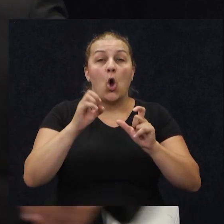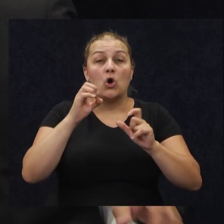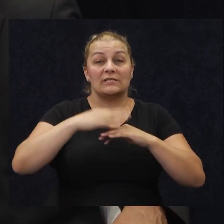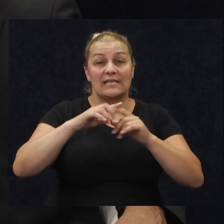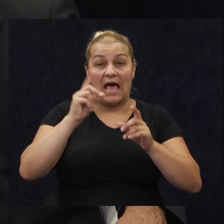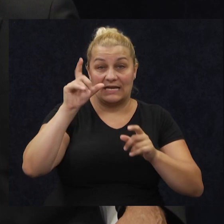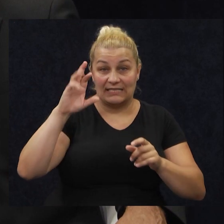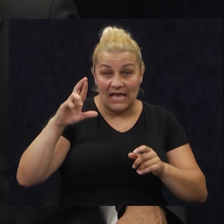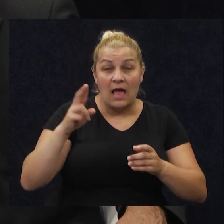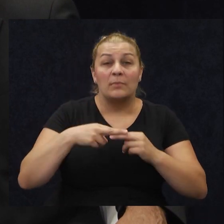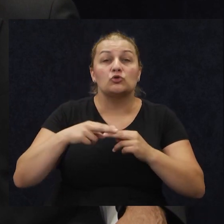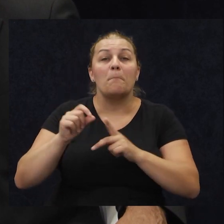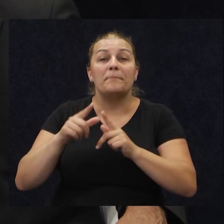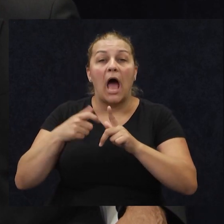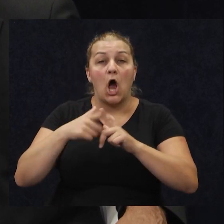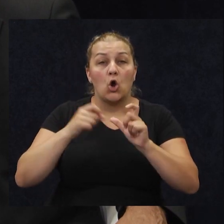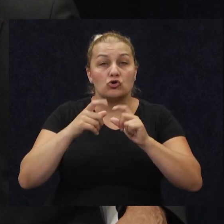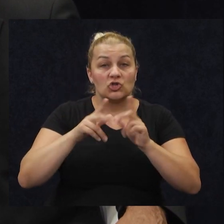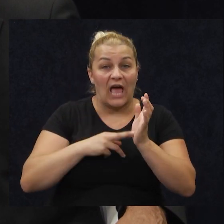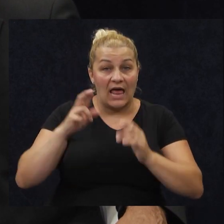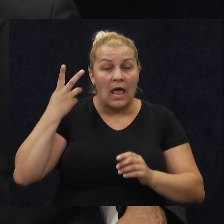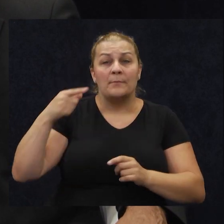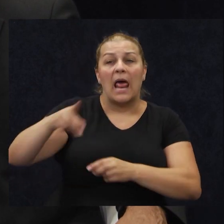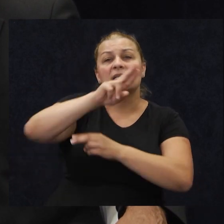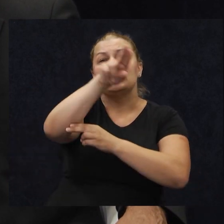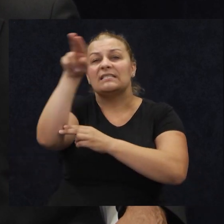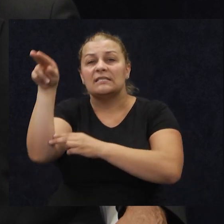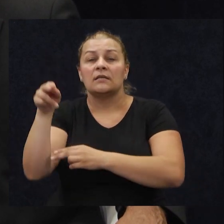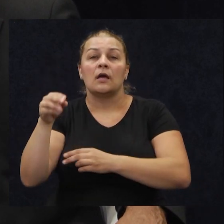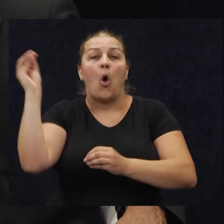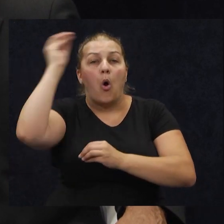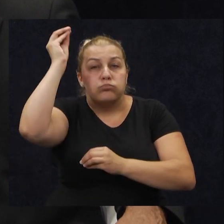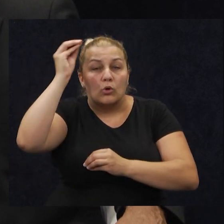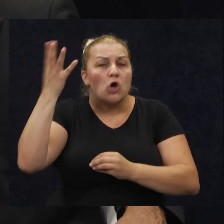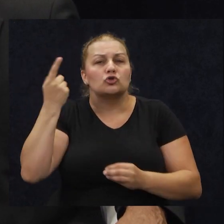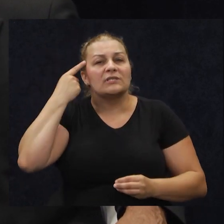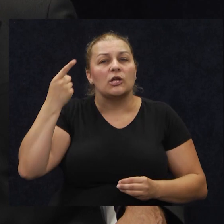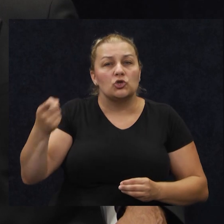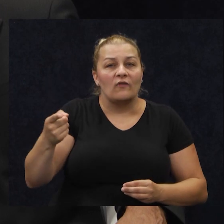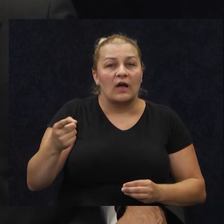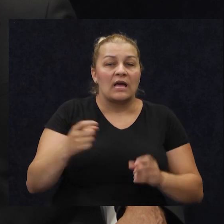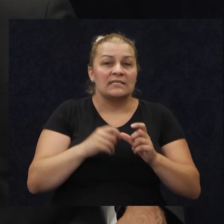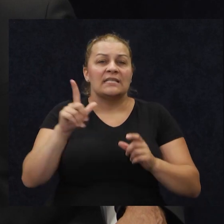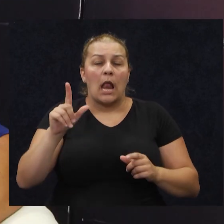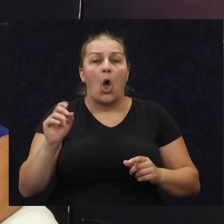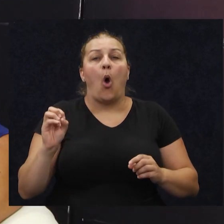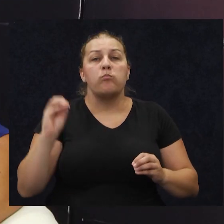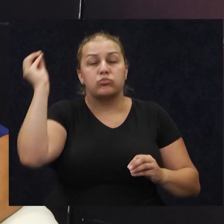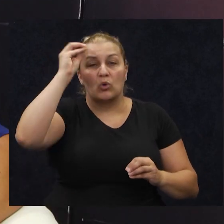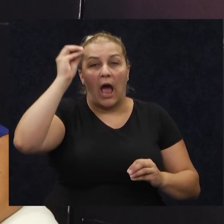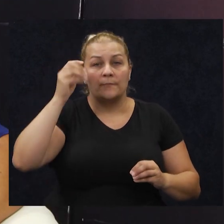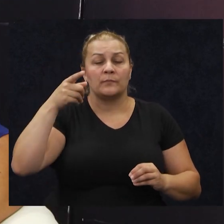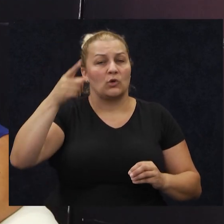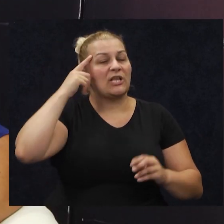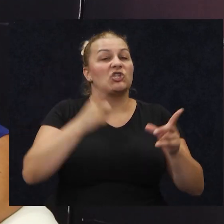gdje se provodila izvidničko-devezarska ciljana sil obuka. Što znači ovaj pojam dragice sil obuka? Pa to je